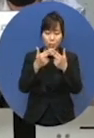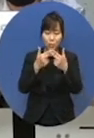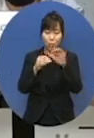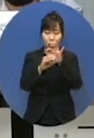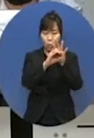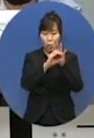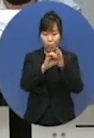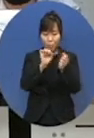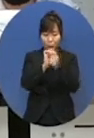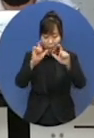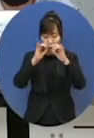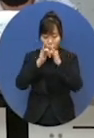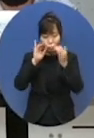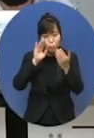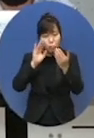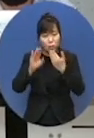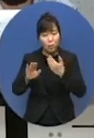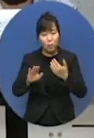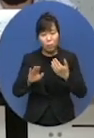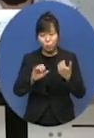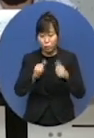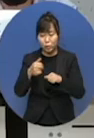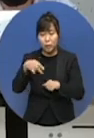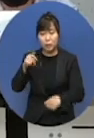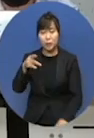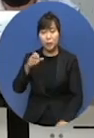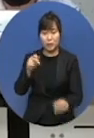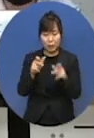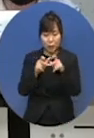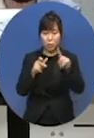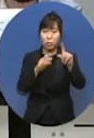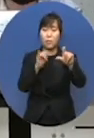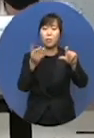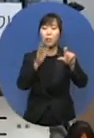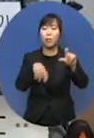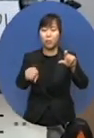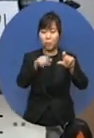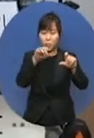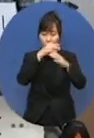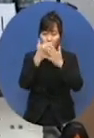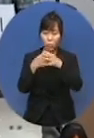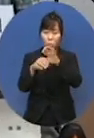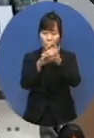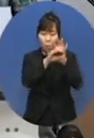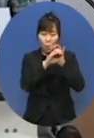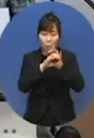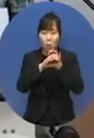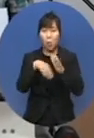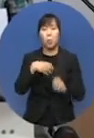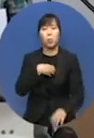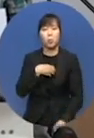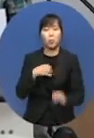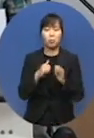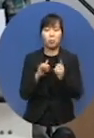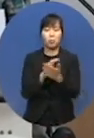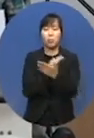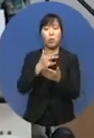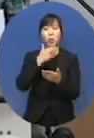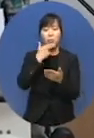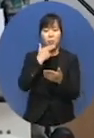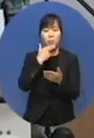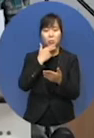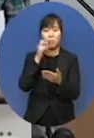확진 후 사망한 신장장애인은 15명인데 이들은 코로나19 고위험군으로 분류되지 않고